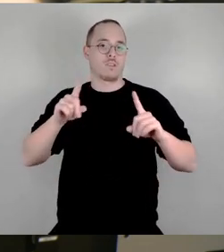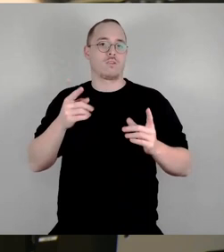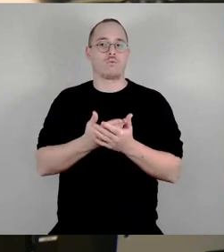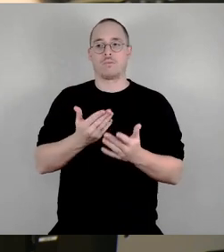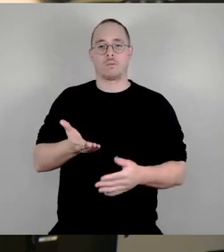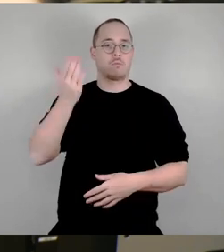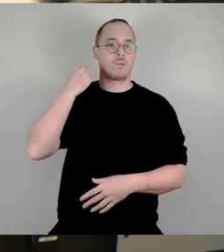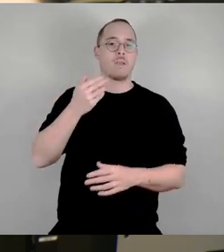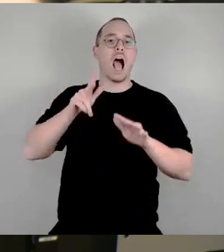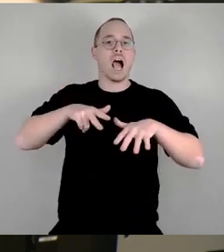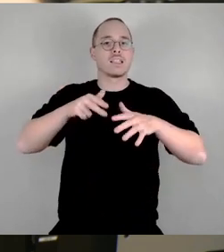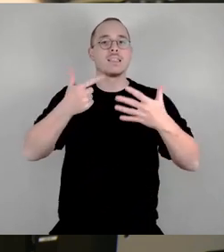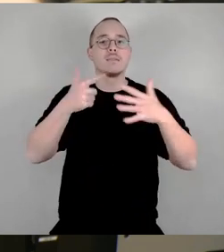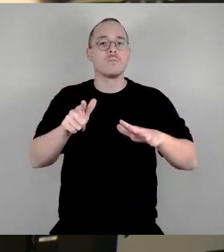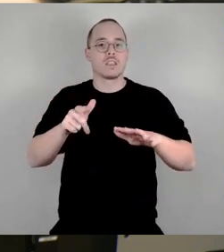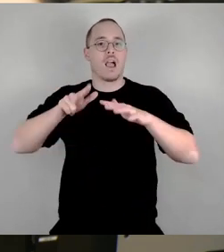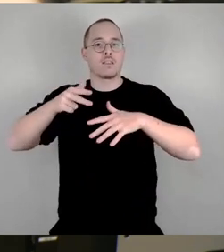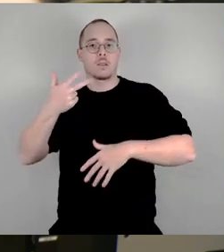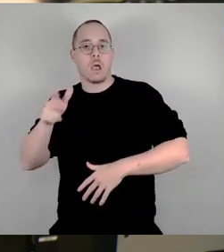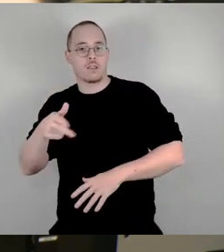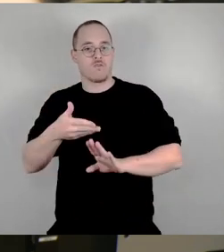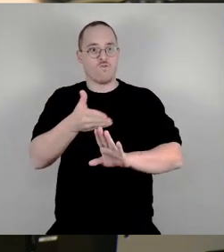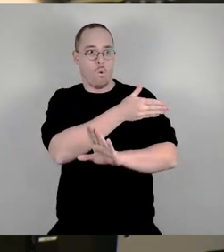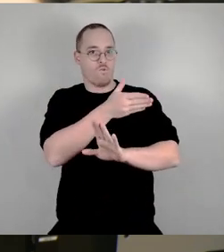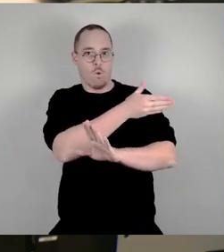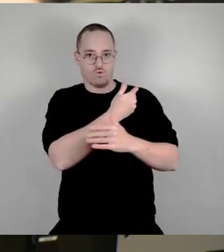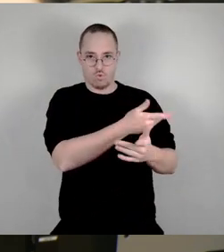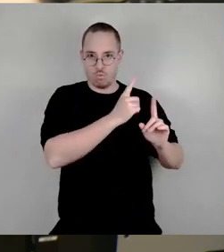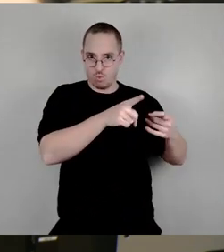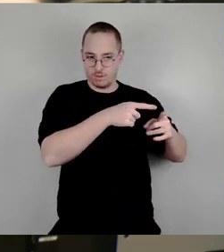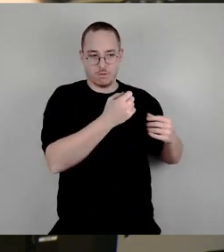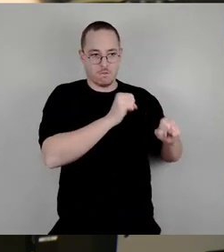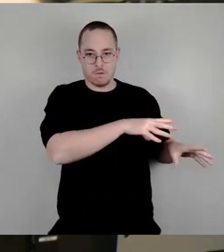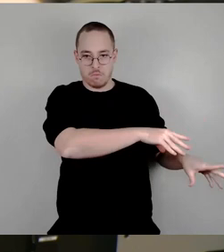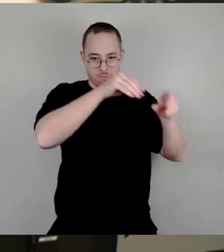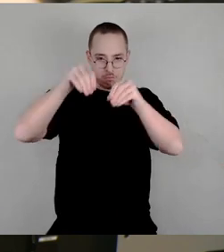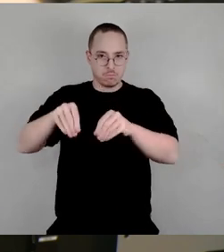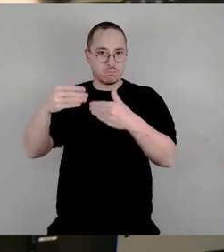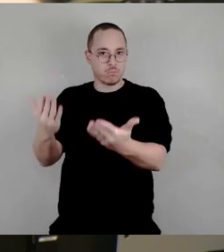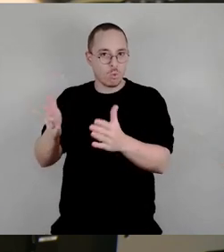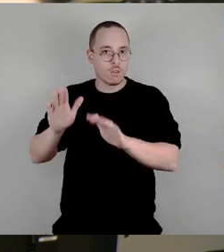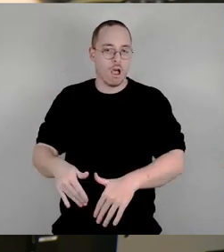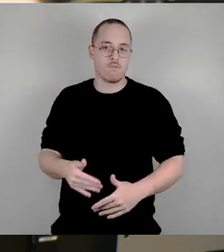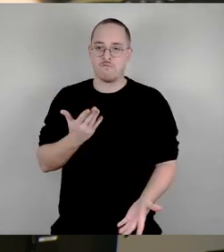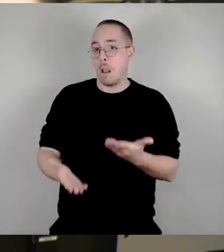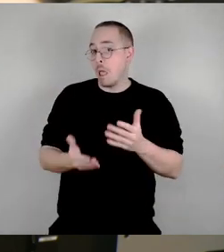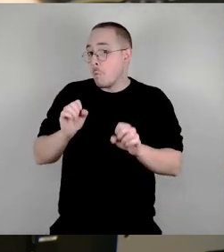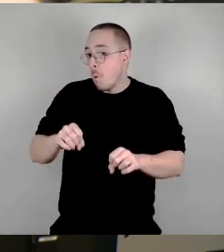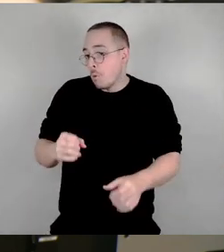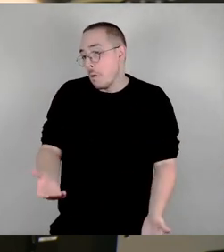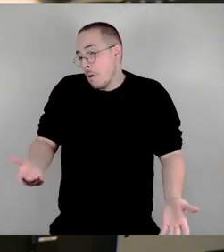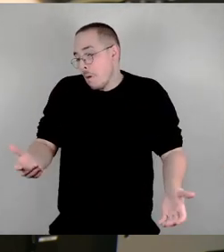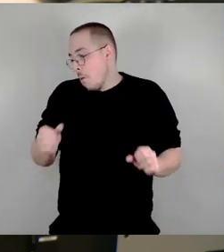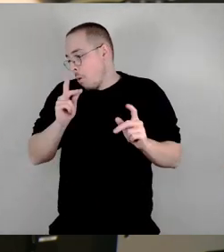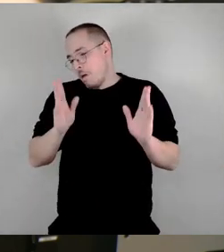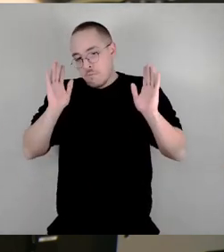Verstärker dabei. Hätte man auch machen können. Das wäre dann ein ganz großer Wurf geworden vielleicht. Jedenfalls, wir hatten gesagt, Verstärker